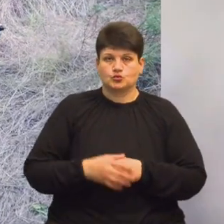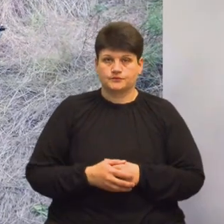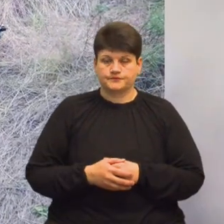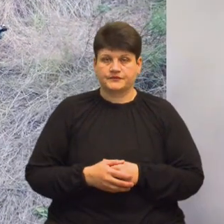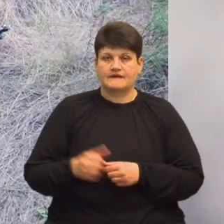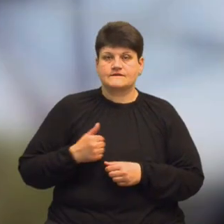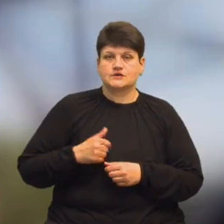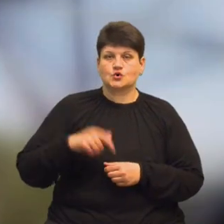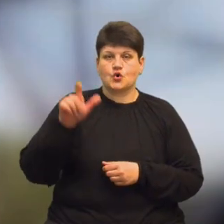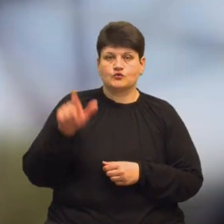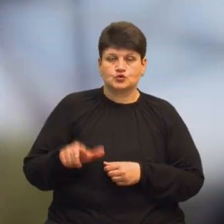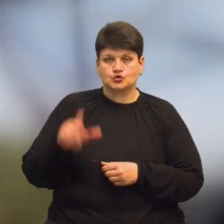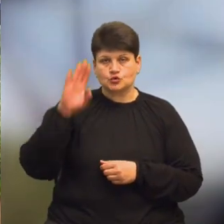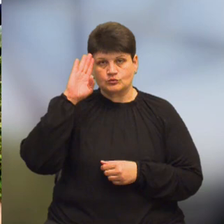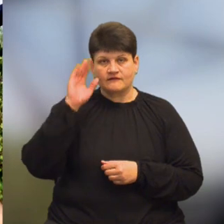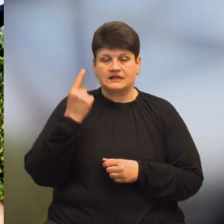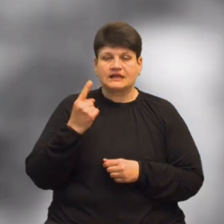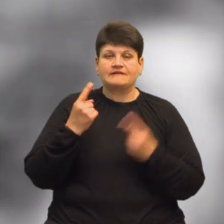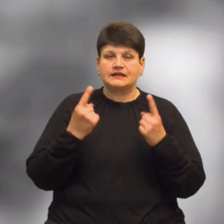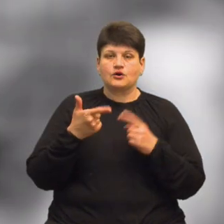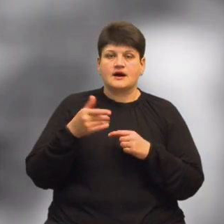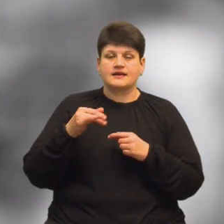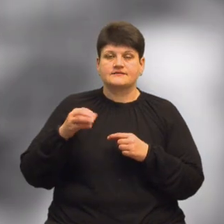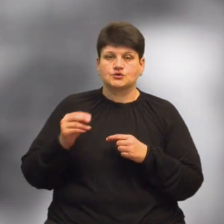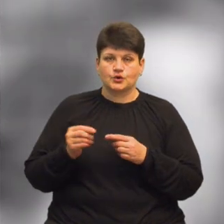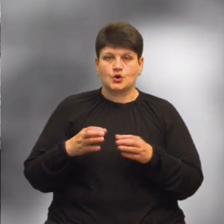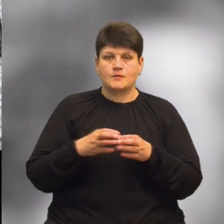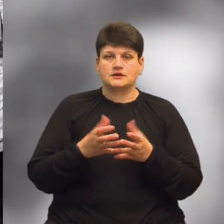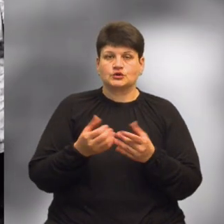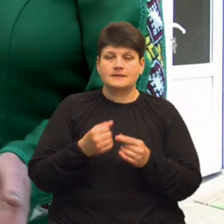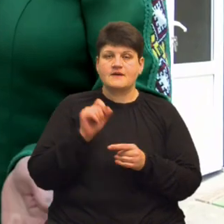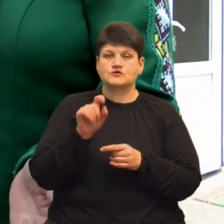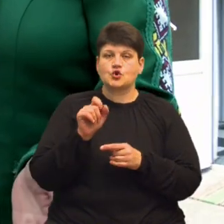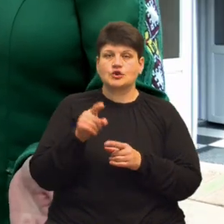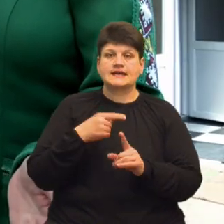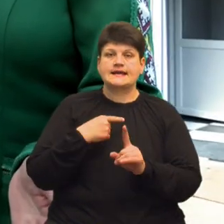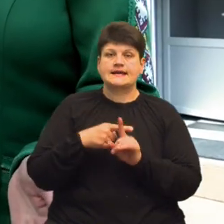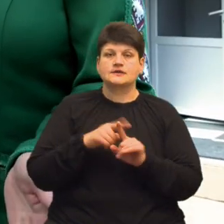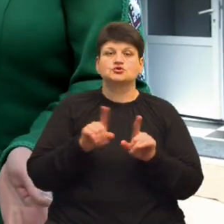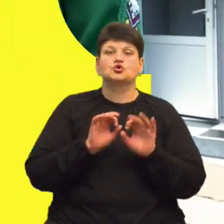Військовослужбовець Андрій Паряк з Великогоївської громади отримав золотий хрест, що про воїна розповіли його рідні.